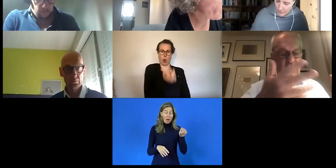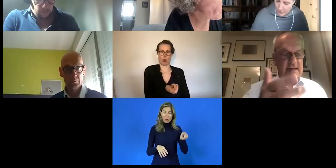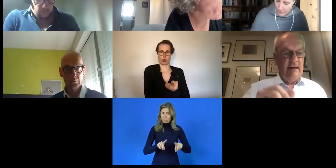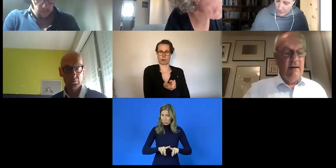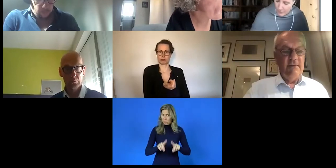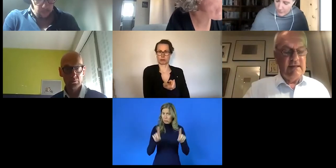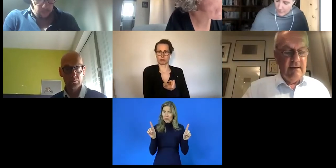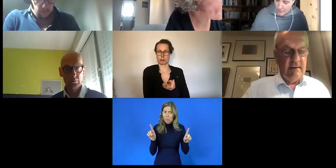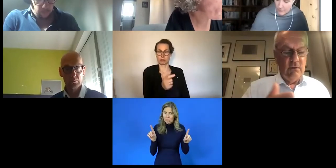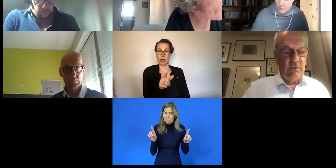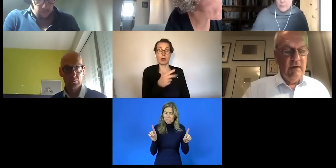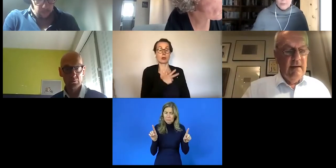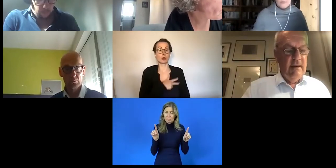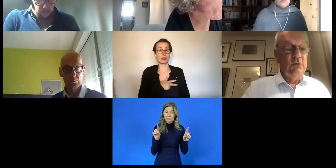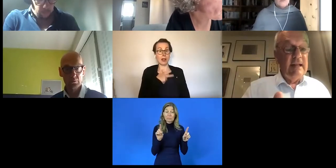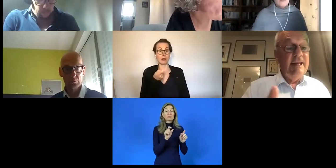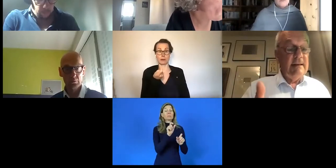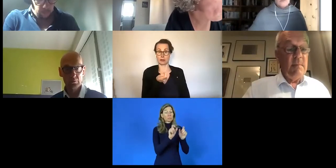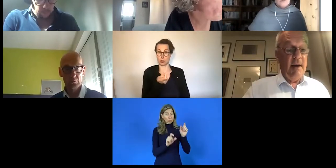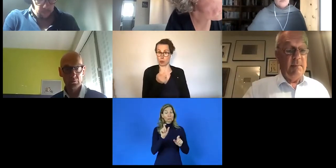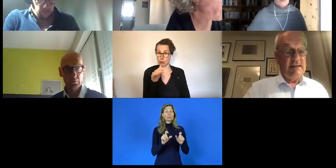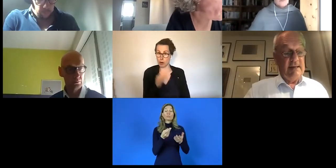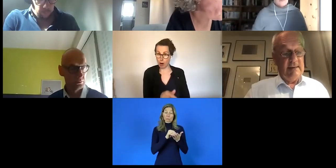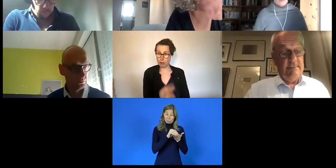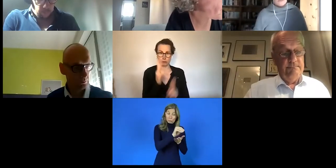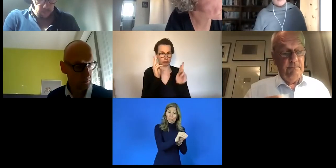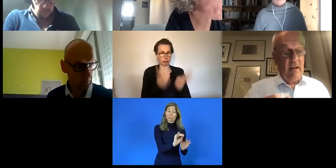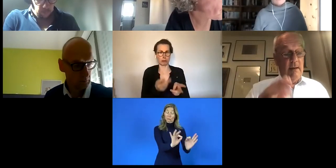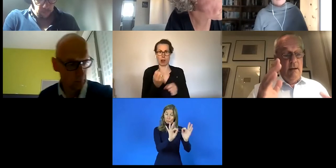sozial versichert und unterliegendem Arbeitsrecht.